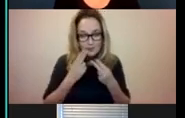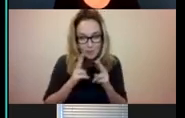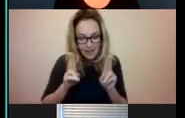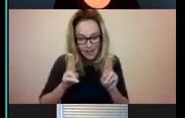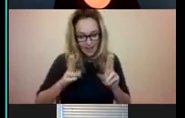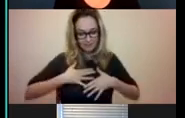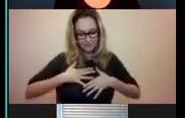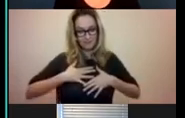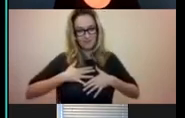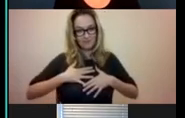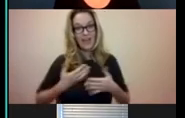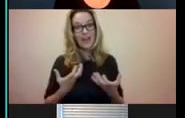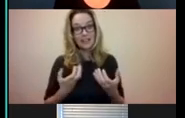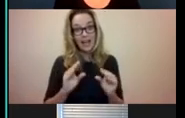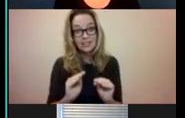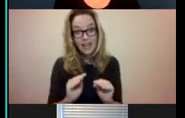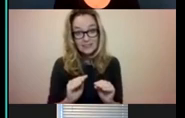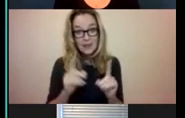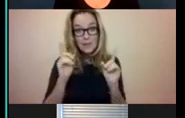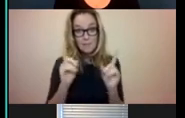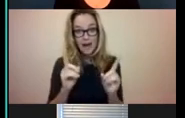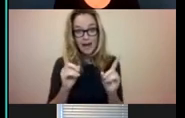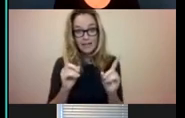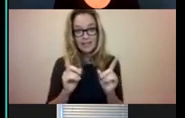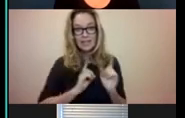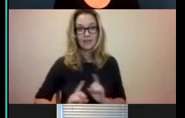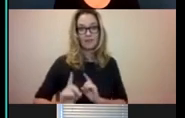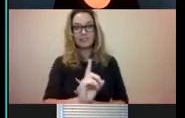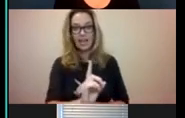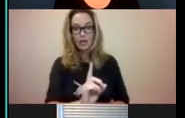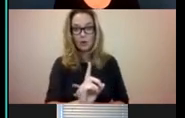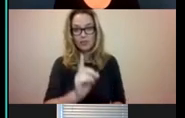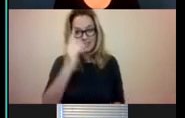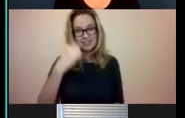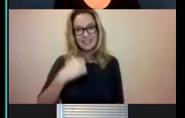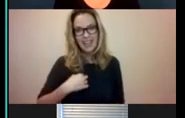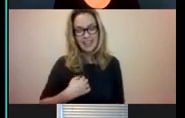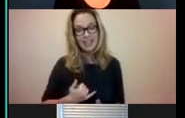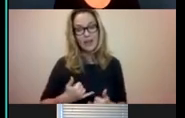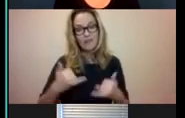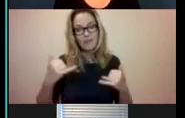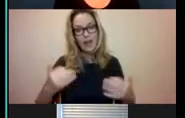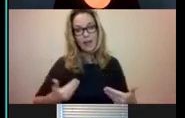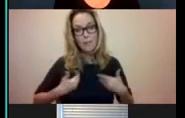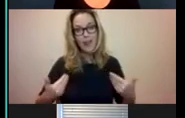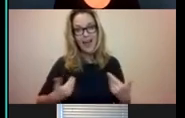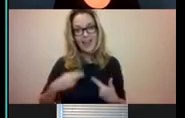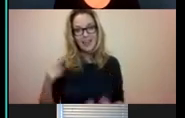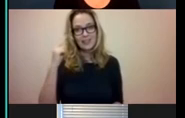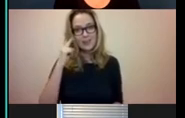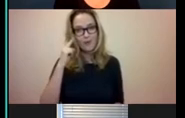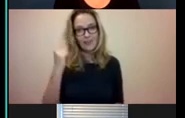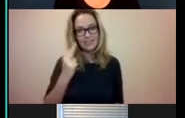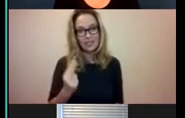graag gedaan. Maar ik vertegenwoordig een, denk ik, heel veel blije, doven en vrechthorenden.